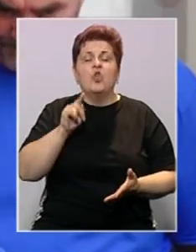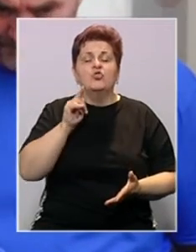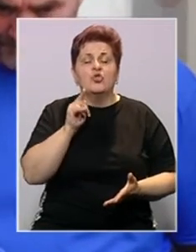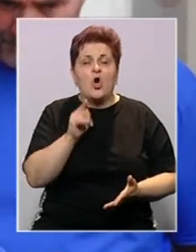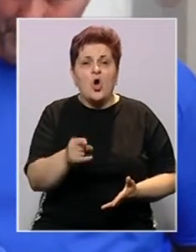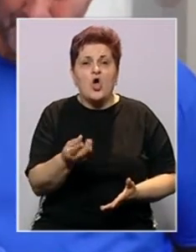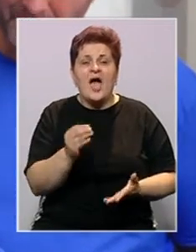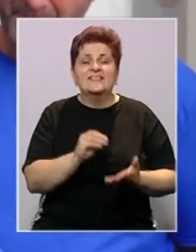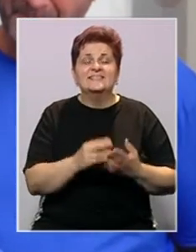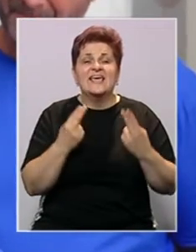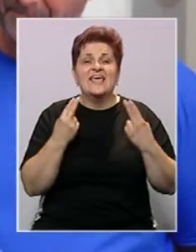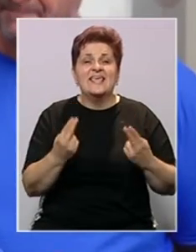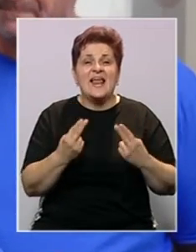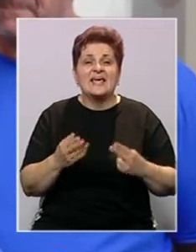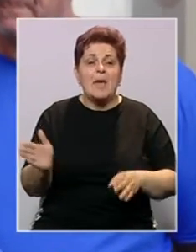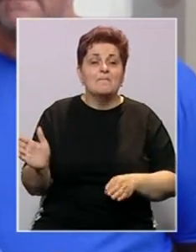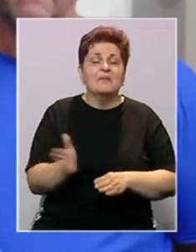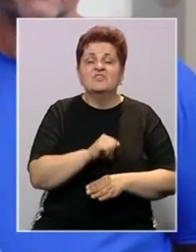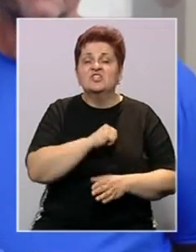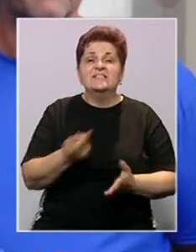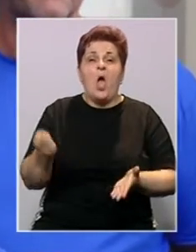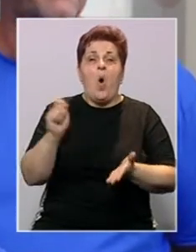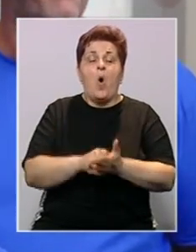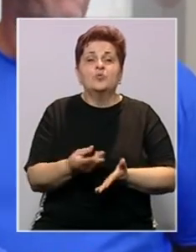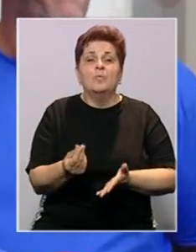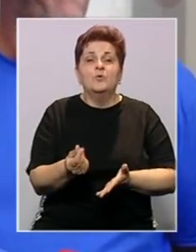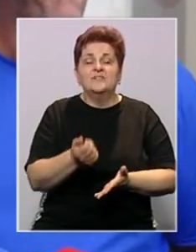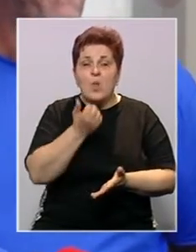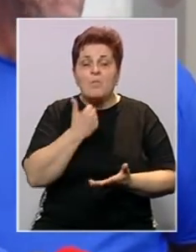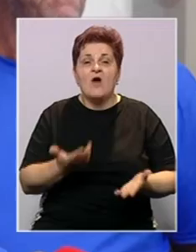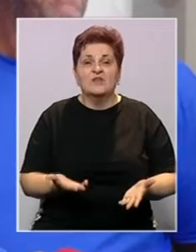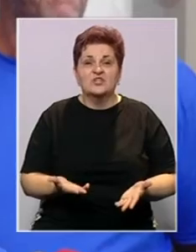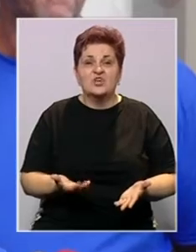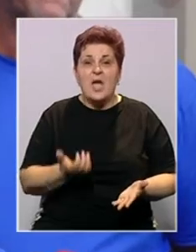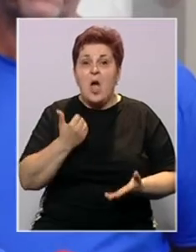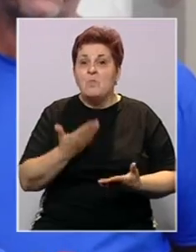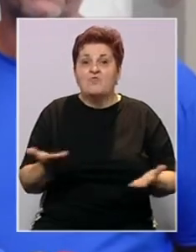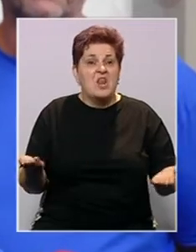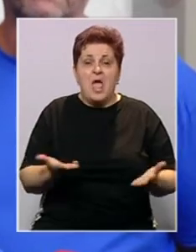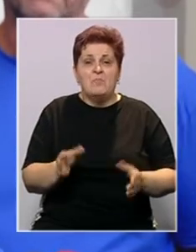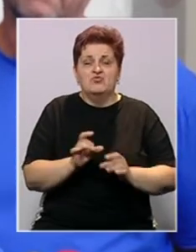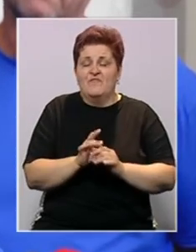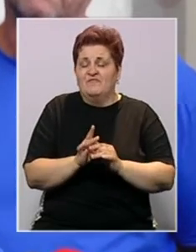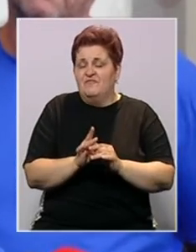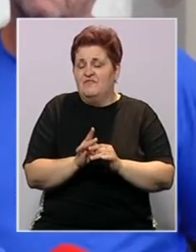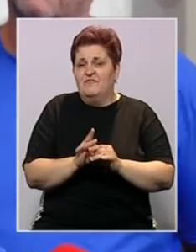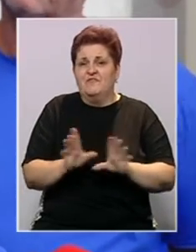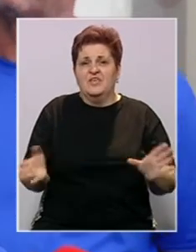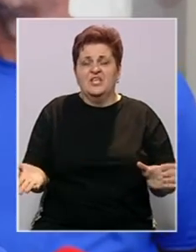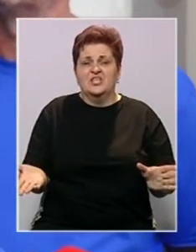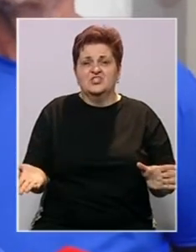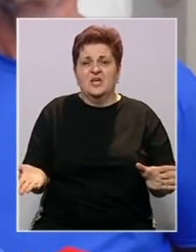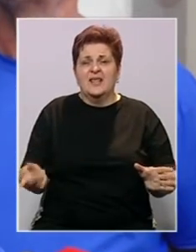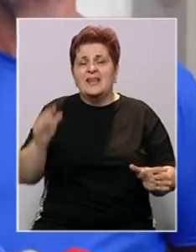je cena koštanja prevazišla samo otkupnu cijenu povrća, to jest povrće se uopšte ne može više ni po